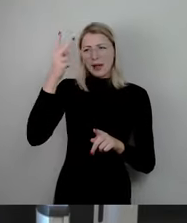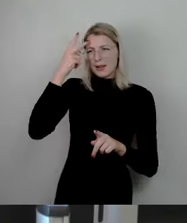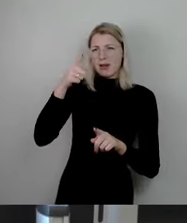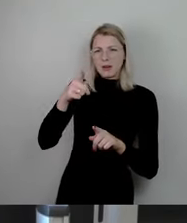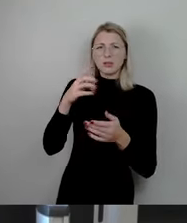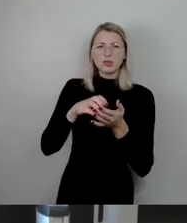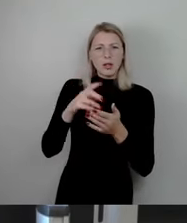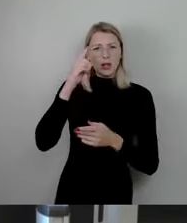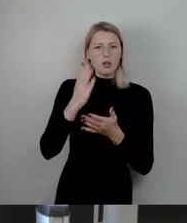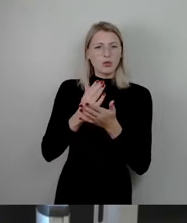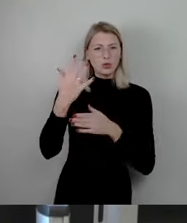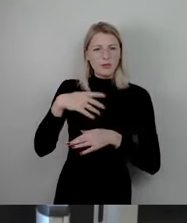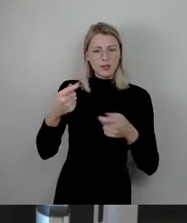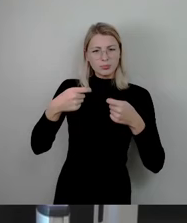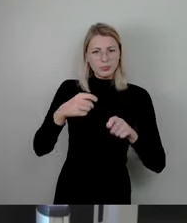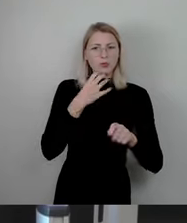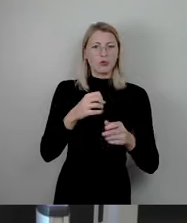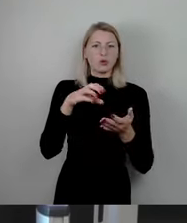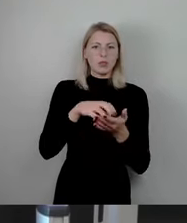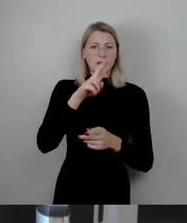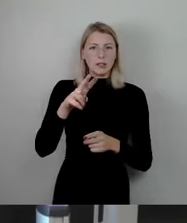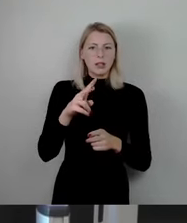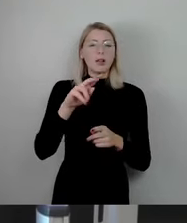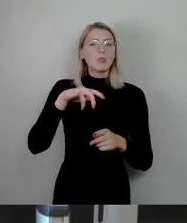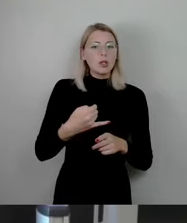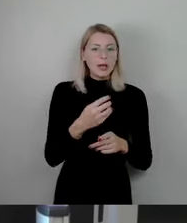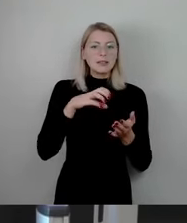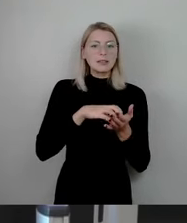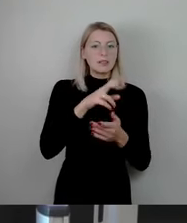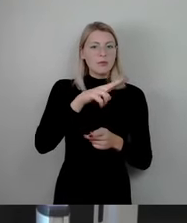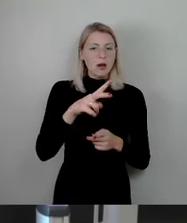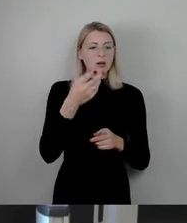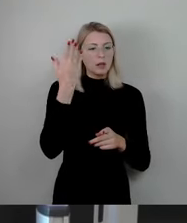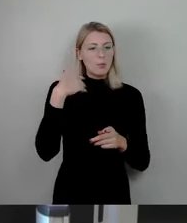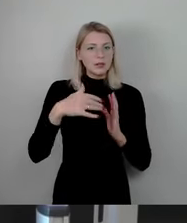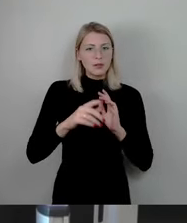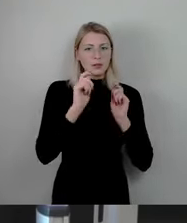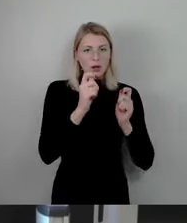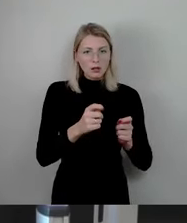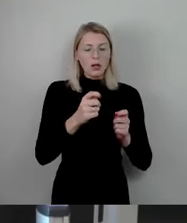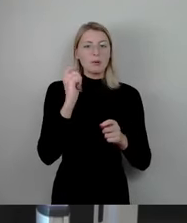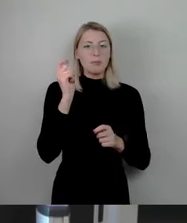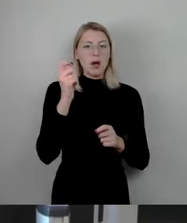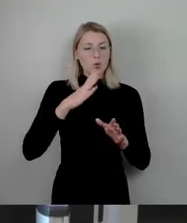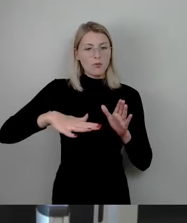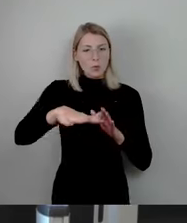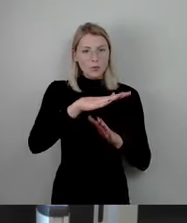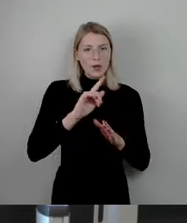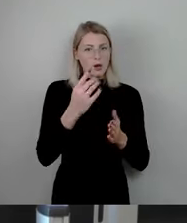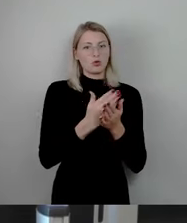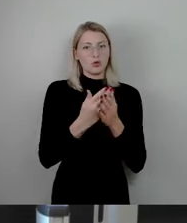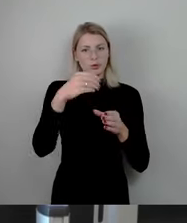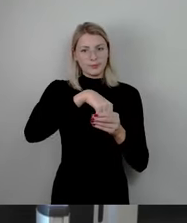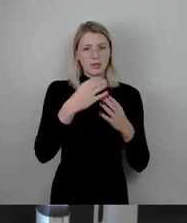wir das haben wollen, nämlich das Projekt Citywache war in unserem Antrag zum Bahnhofsumfeld des Hauptbahnhofs ebenfalls ein Bestandteil, das zuerst